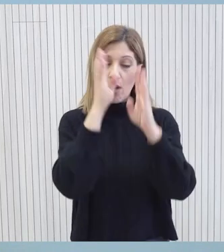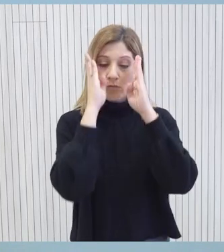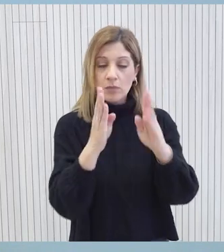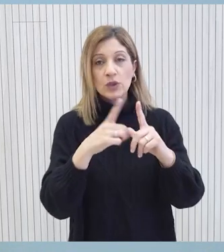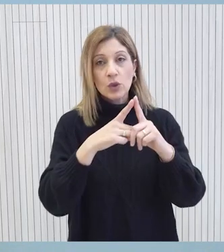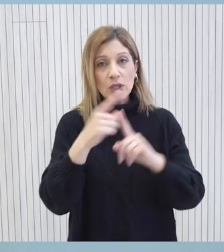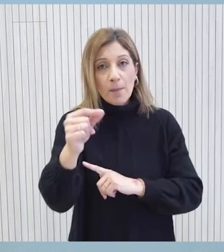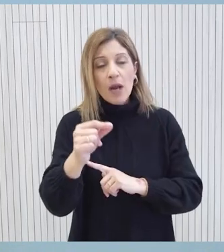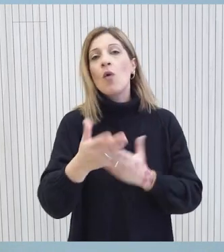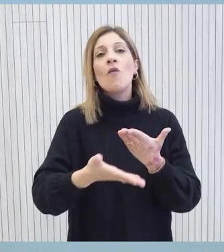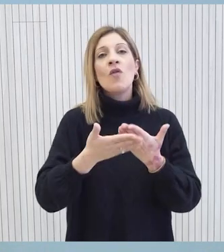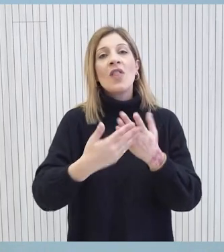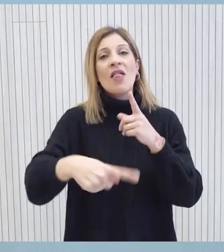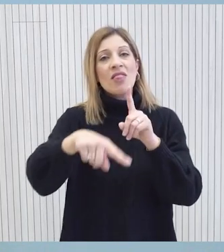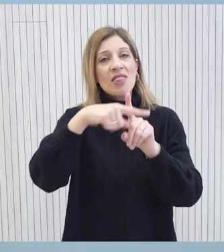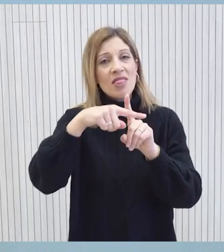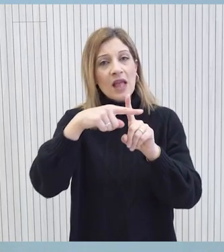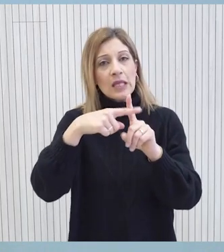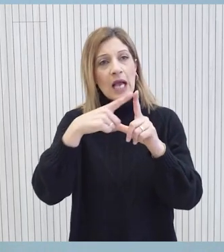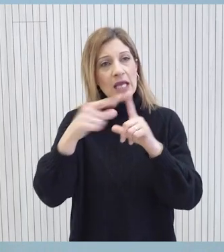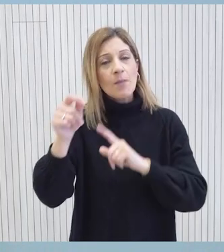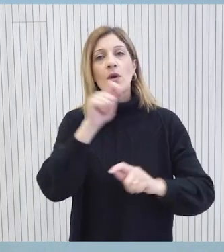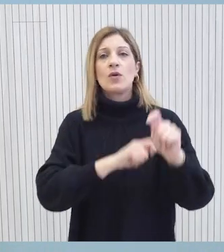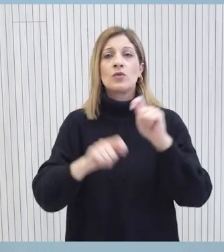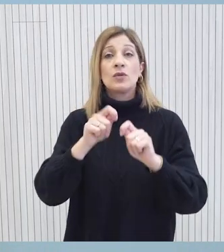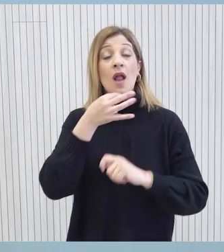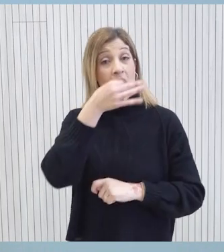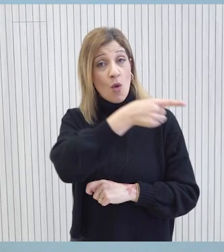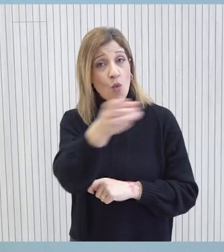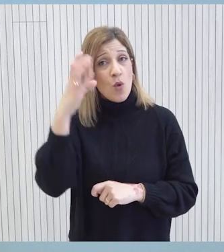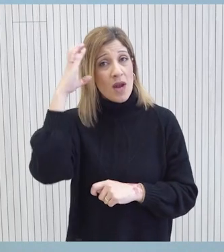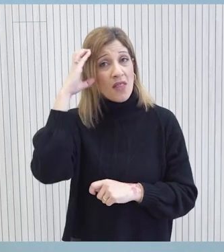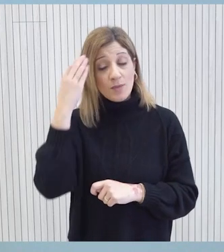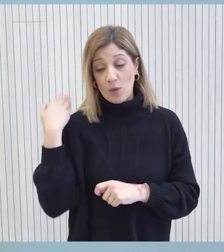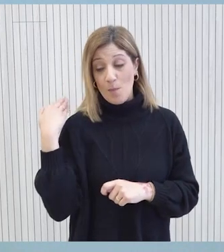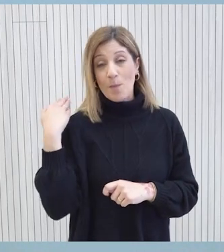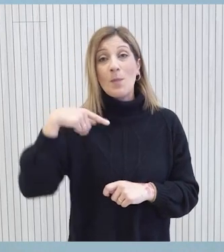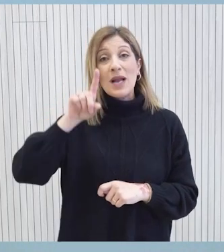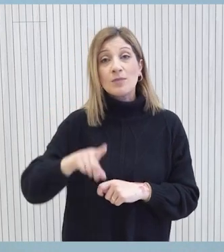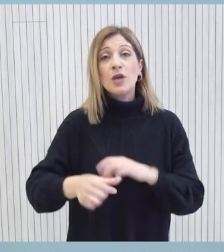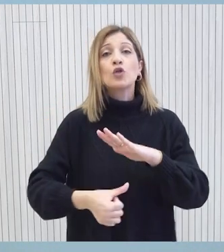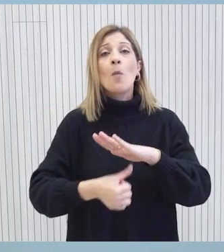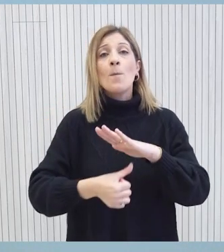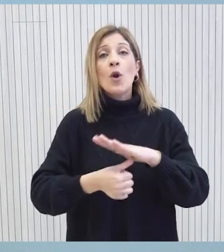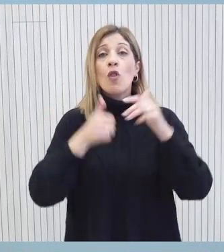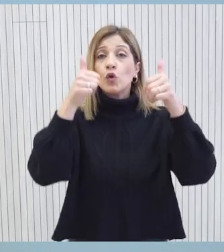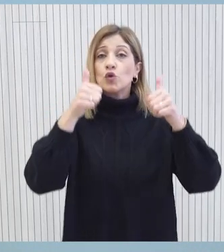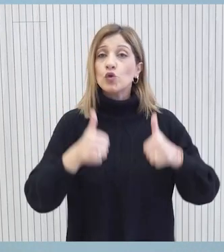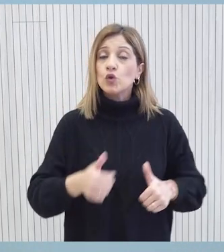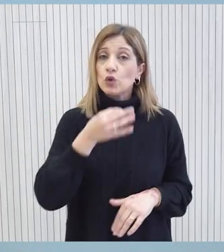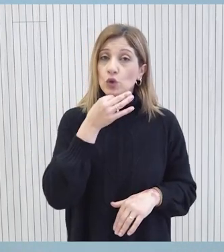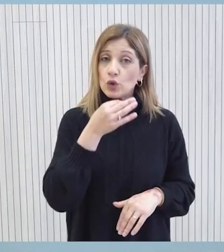συμβάλλουμε θετικά στην δημιουργία προϋποθέσεων. Σας θυμίζω ότι πριν από λίγες μέρες ο ίδιος ο πρόεδρος της Δημοκρατίας ανακοίνωσε